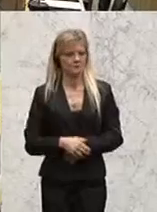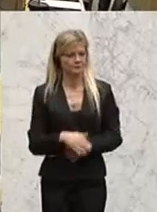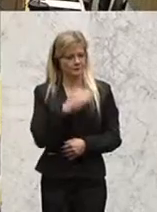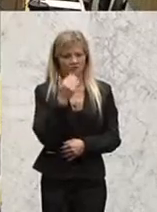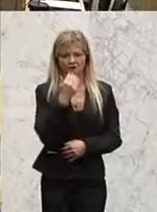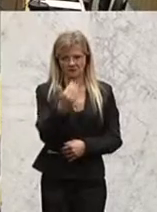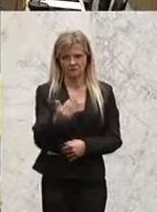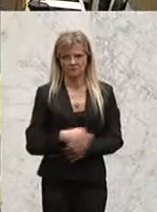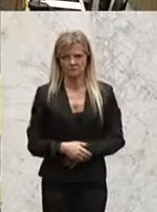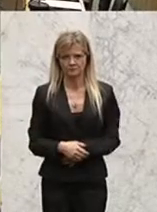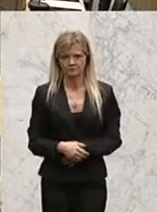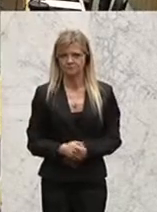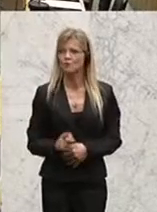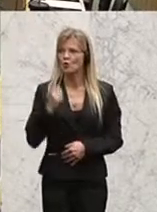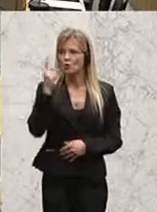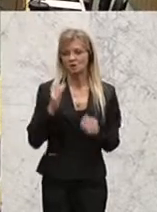Robert Luger, Team Stronach.